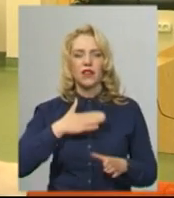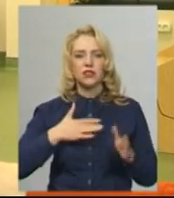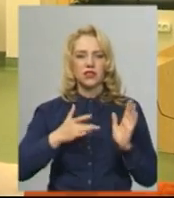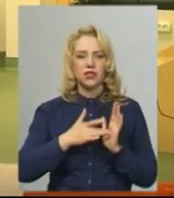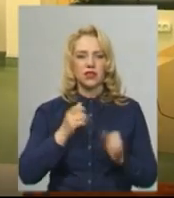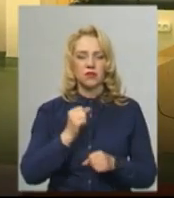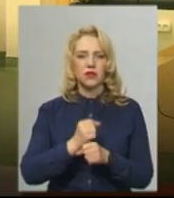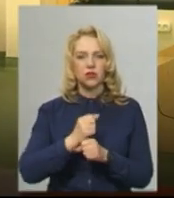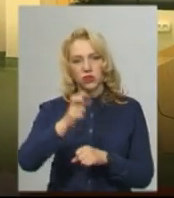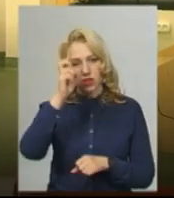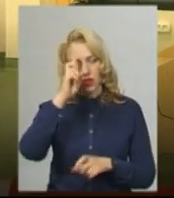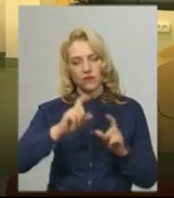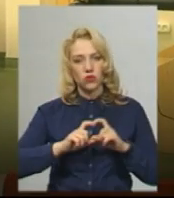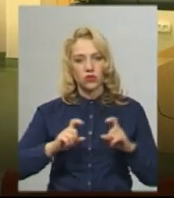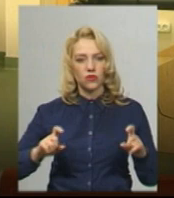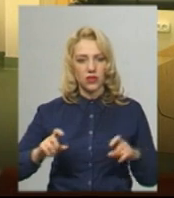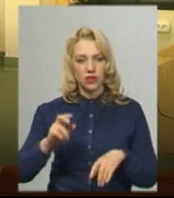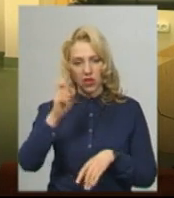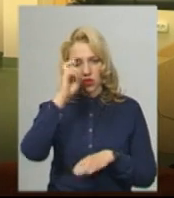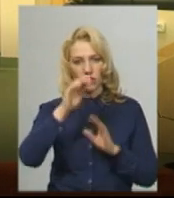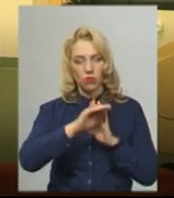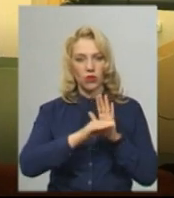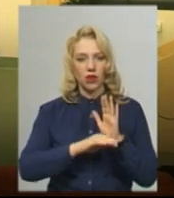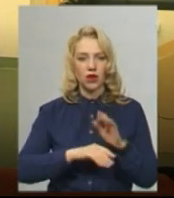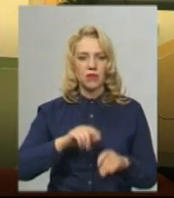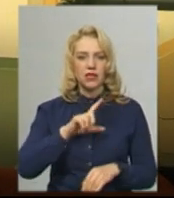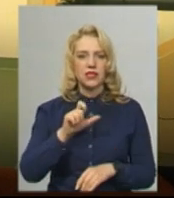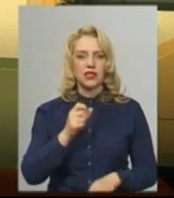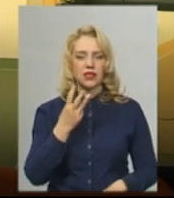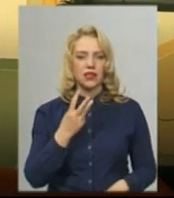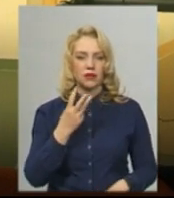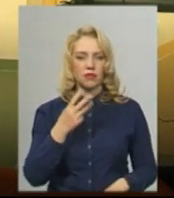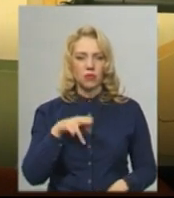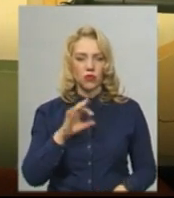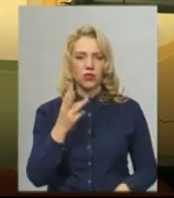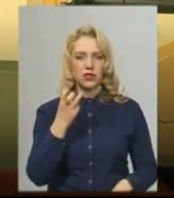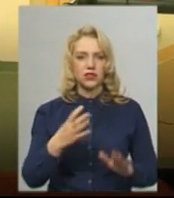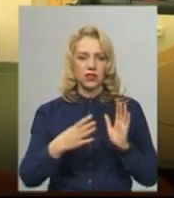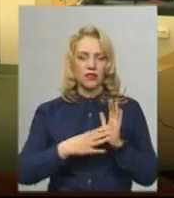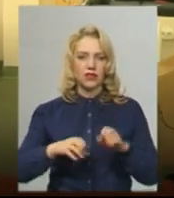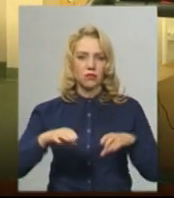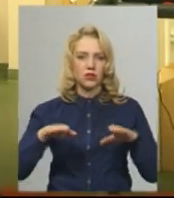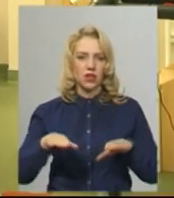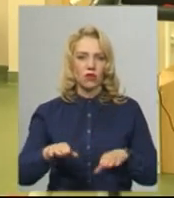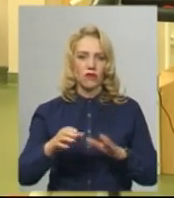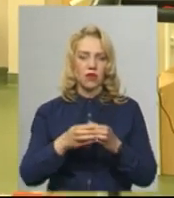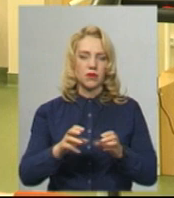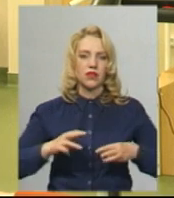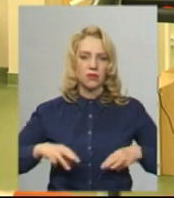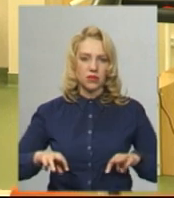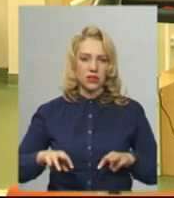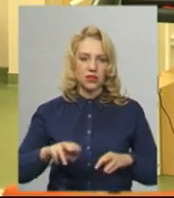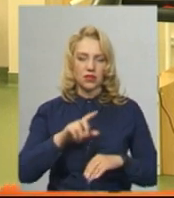працює за державною програмою по 309 постанові Кабміну,